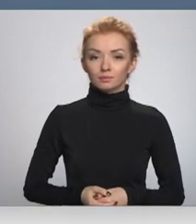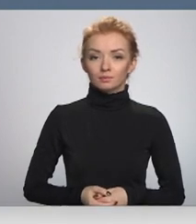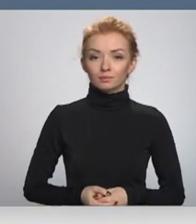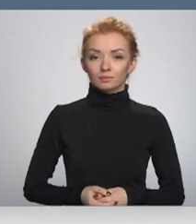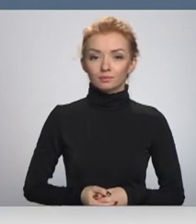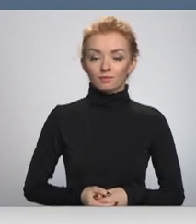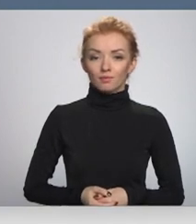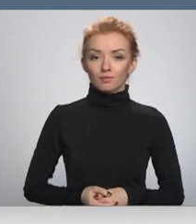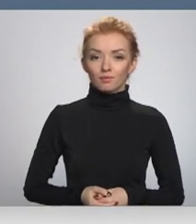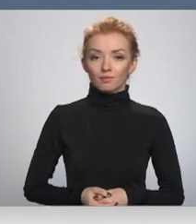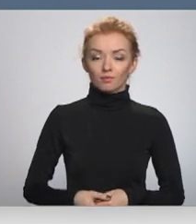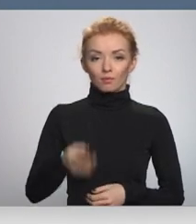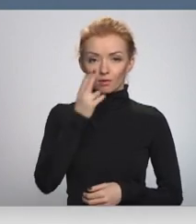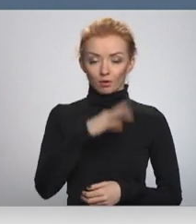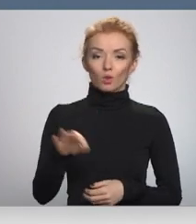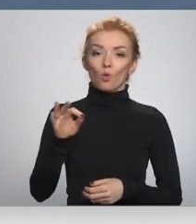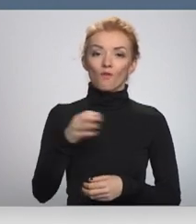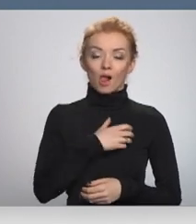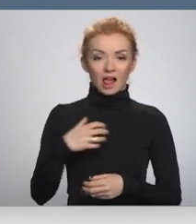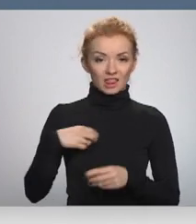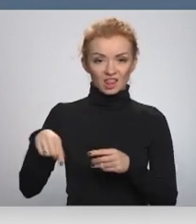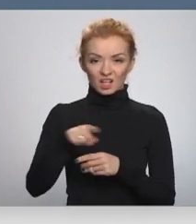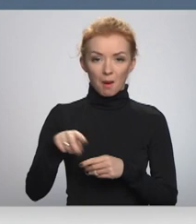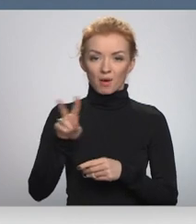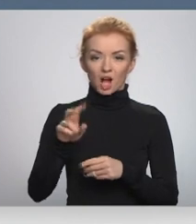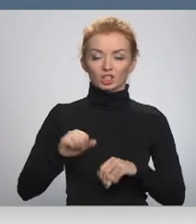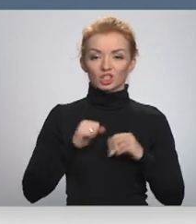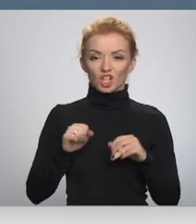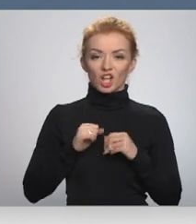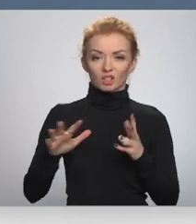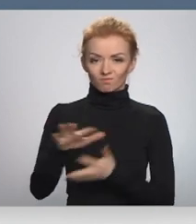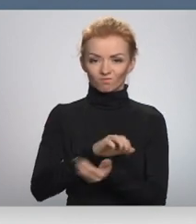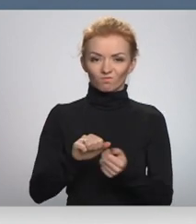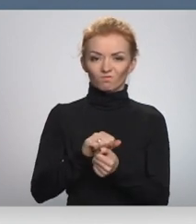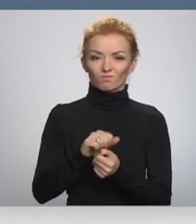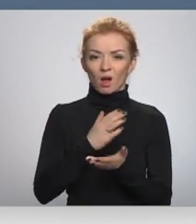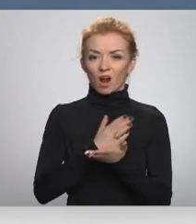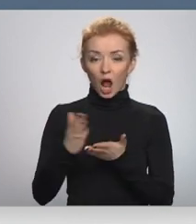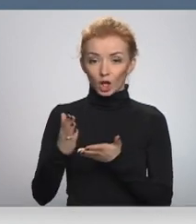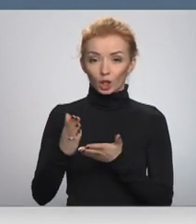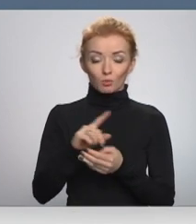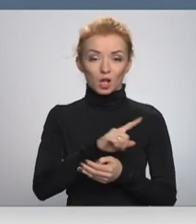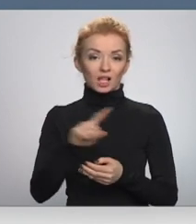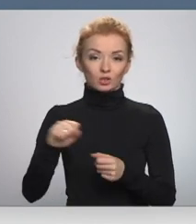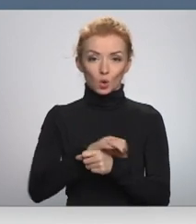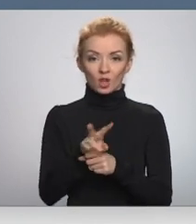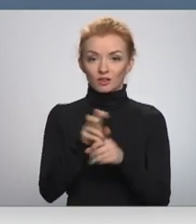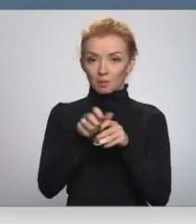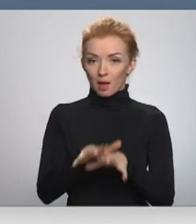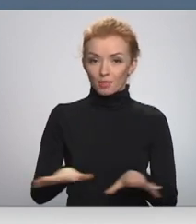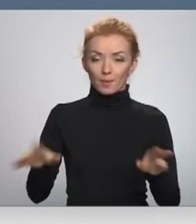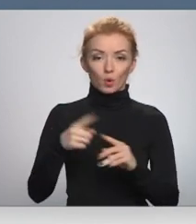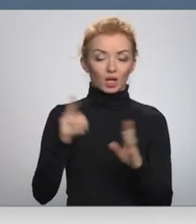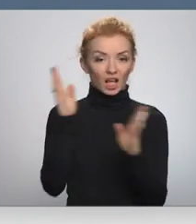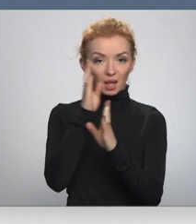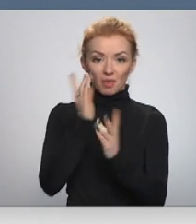No autokrātiskām valdībām, kas cenšas graut uz starptautiskajiem noteikmiem balstītu kārtību, līdz Covid pandēmijai un klimata